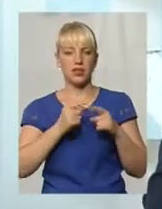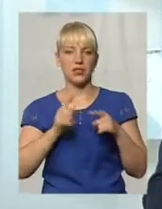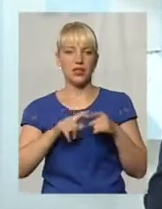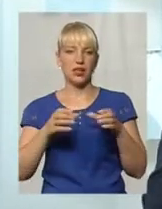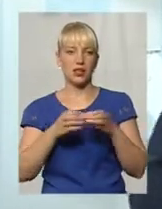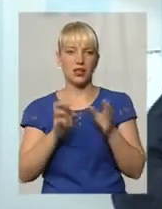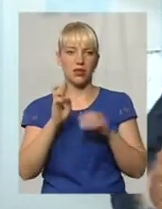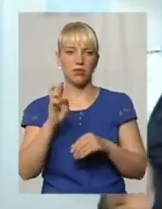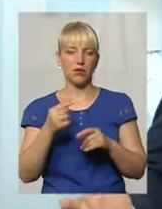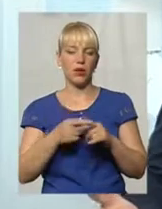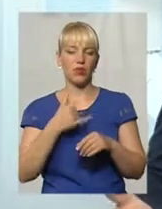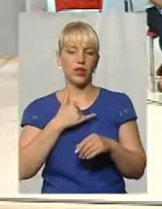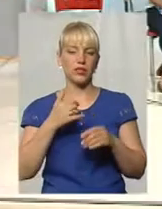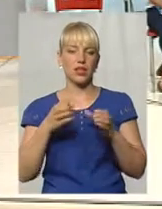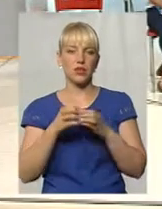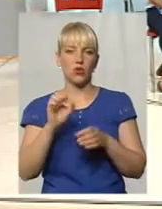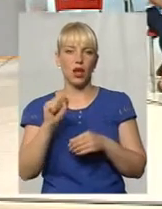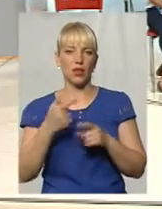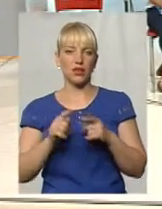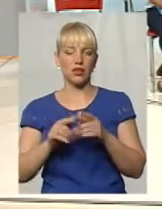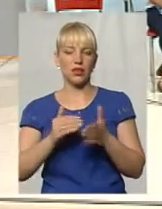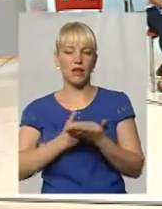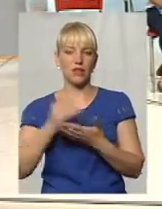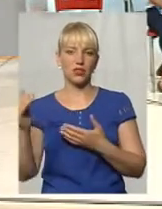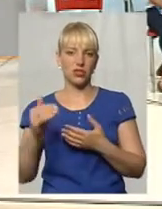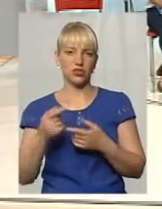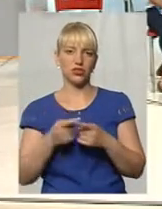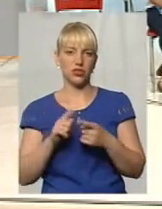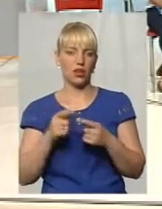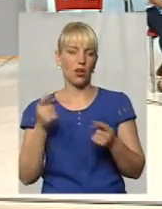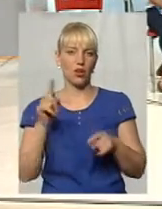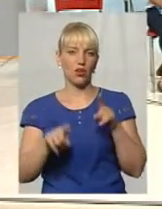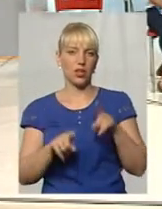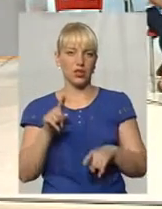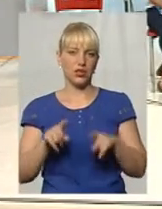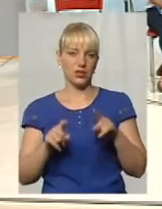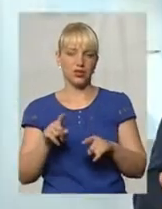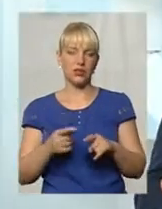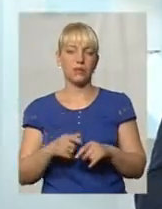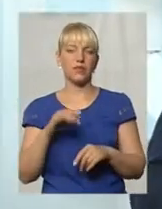даний час в категорії А, це виключно самі більші посадові особи, їх одиниці. Ми візьмемо так.